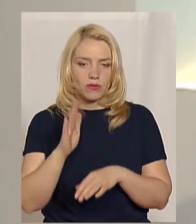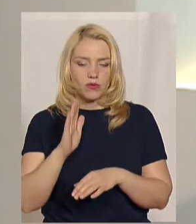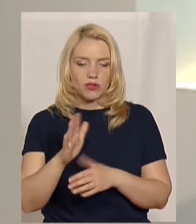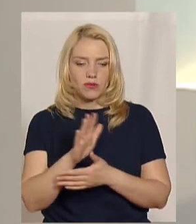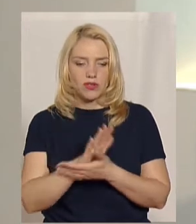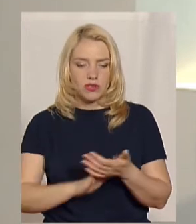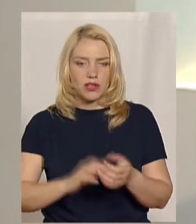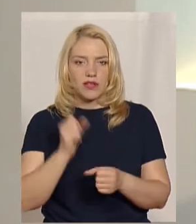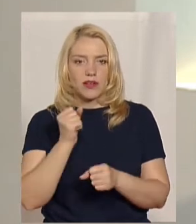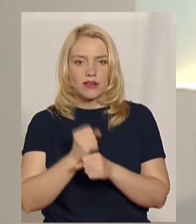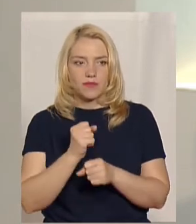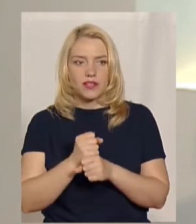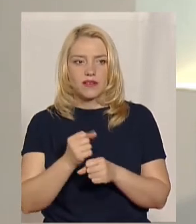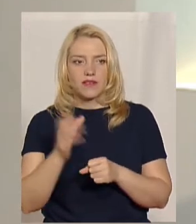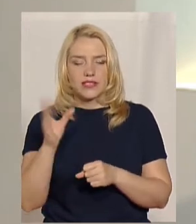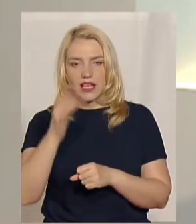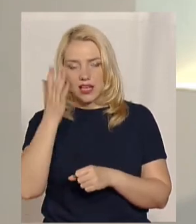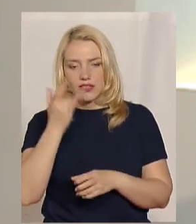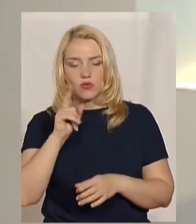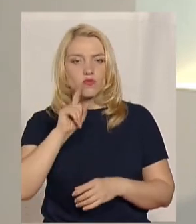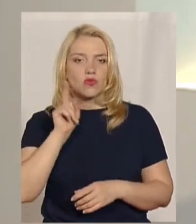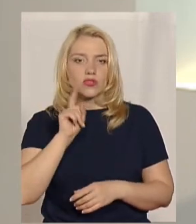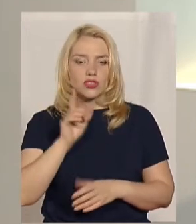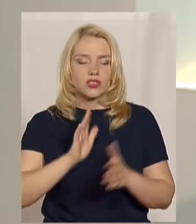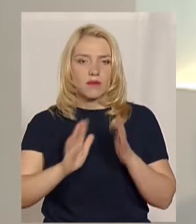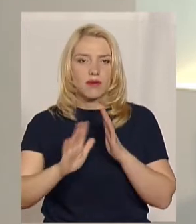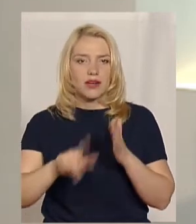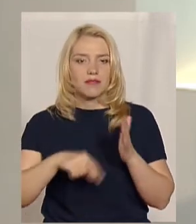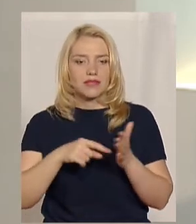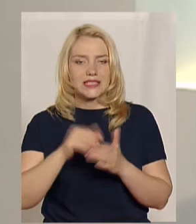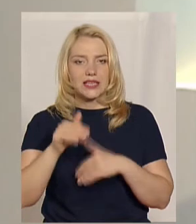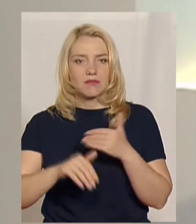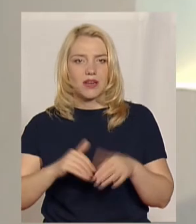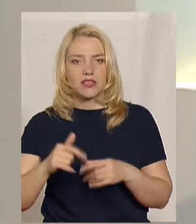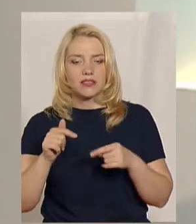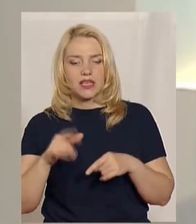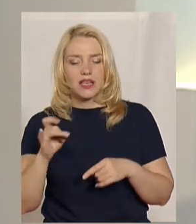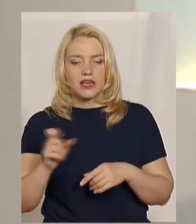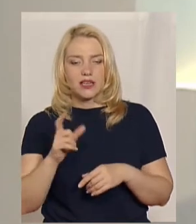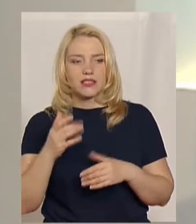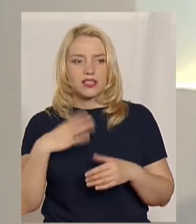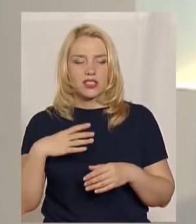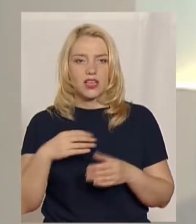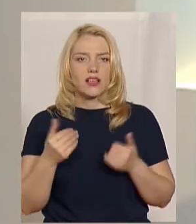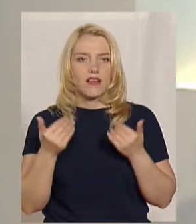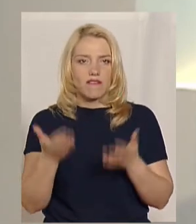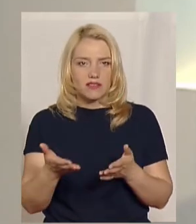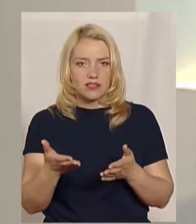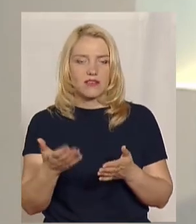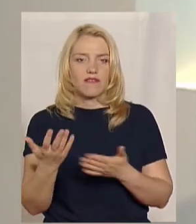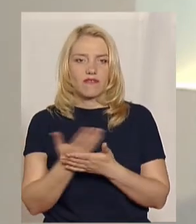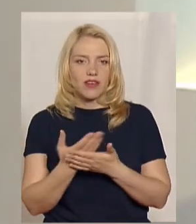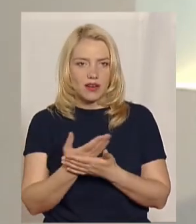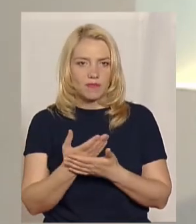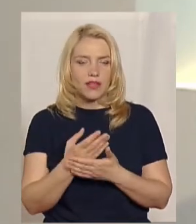працювати все літо в прямісінькому молодіжному парку. Міський пляж цього разу на вас чекає фільм «Позивний Бандерас».